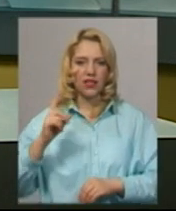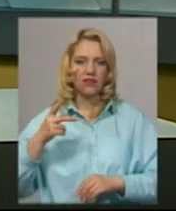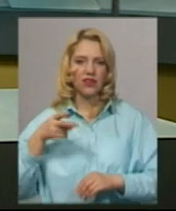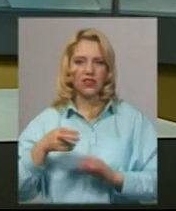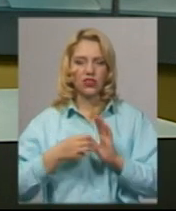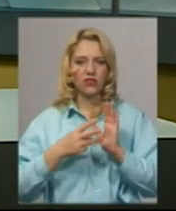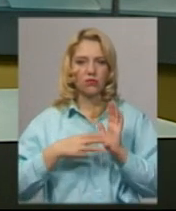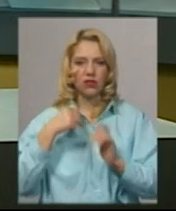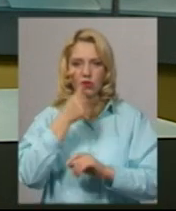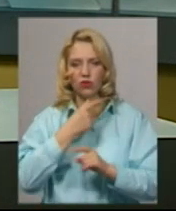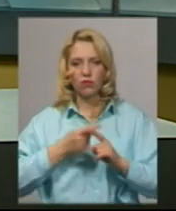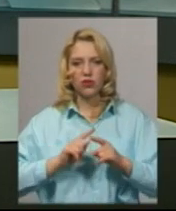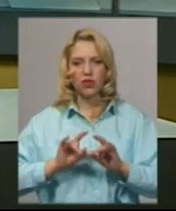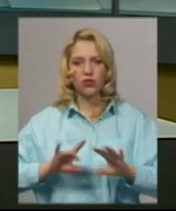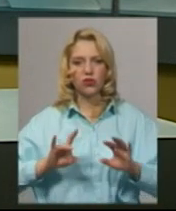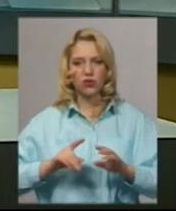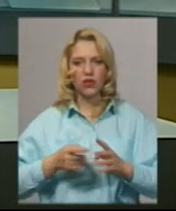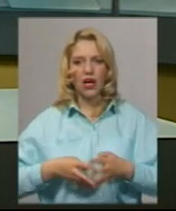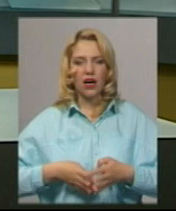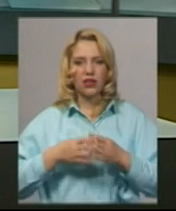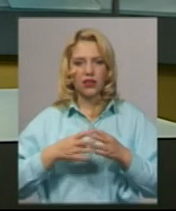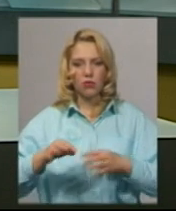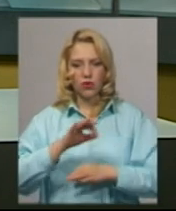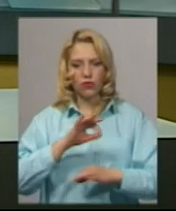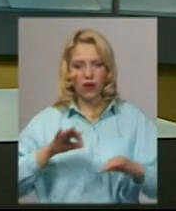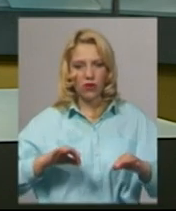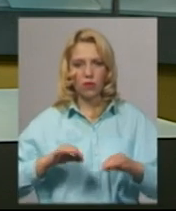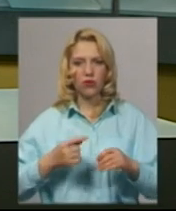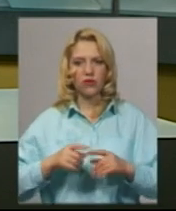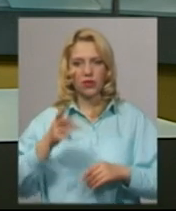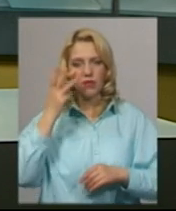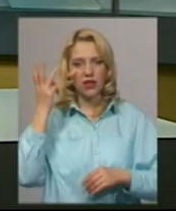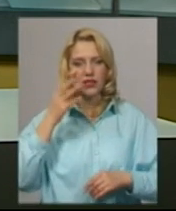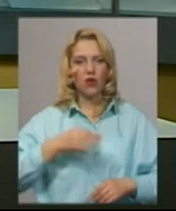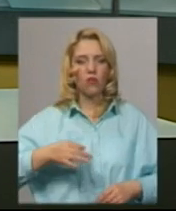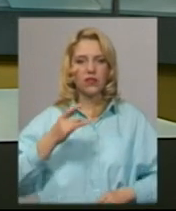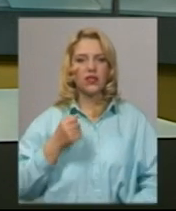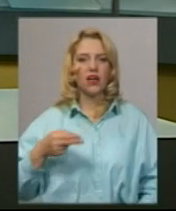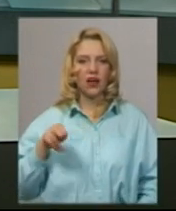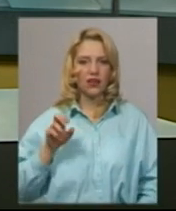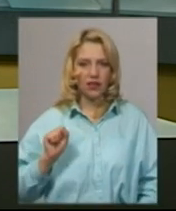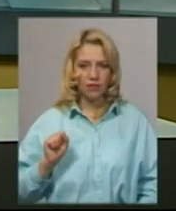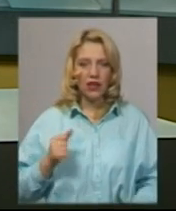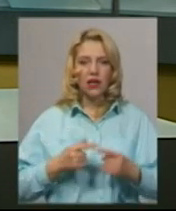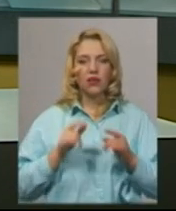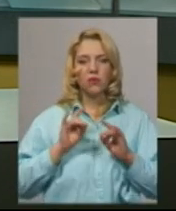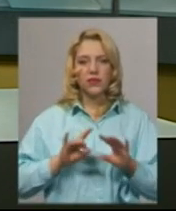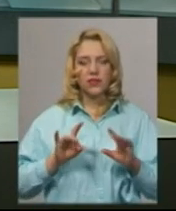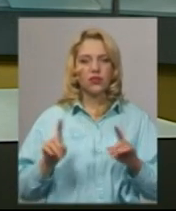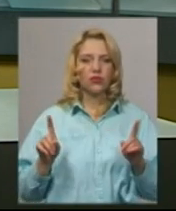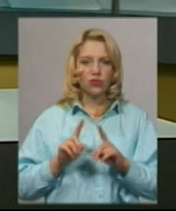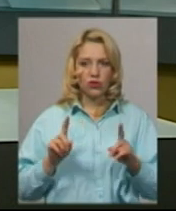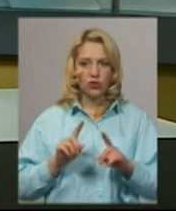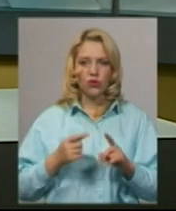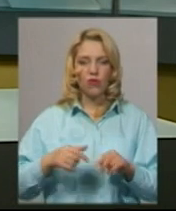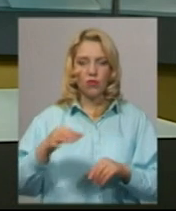директор комунального підприємства архітектурно-будівельного проєктування Хмельницької обласної ради Володимир Сельський. Додає, цього року з